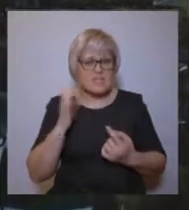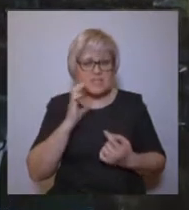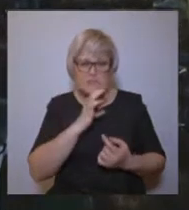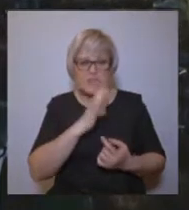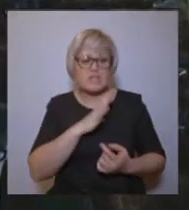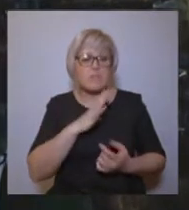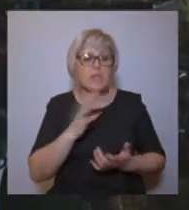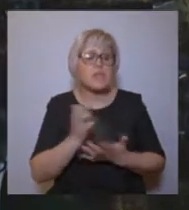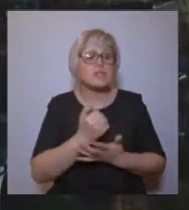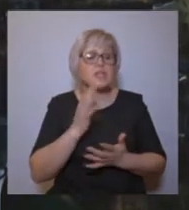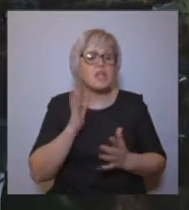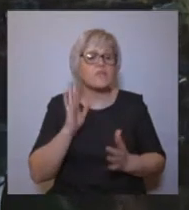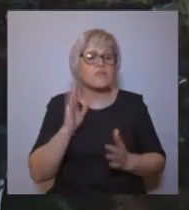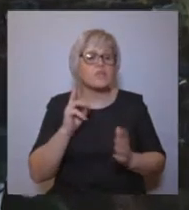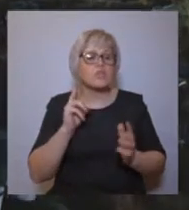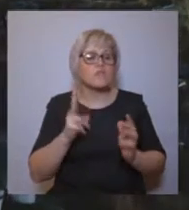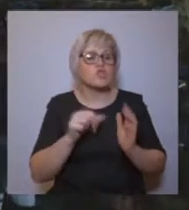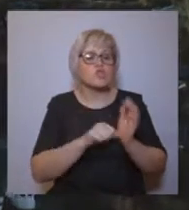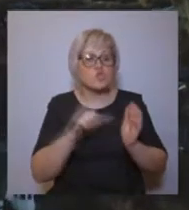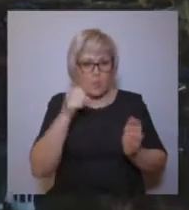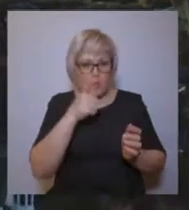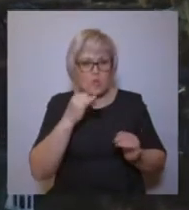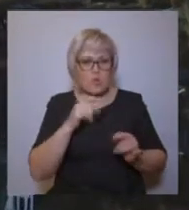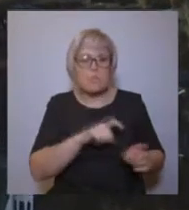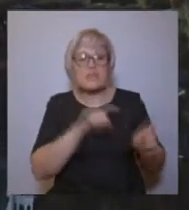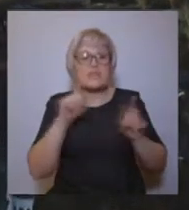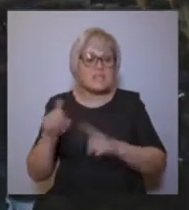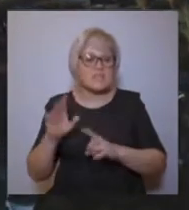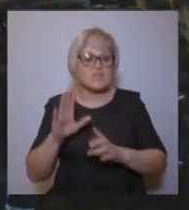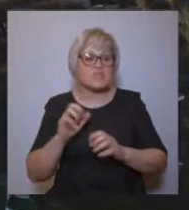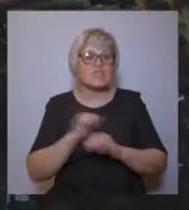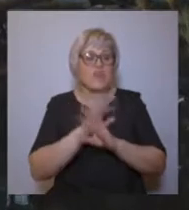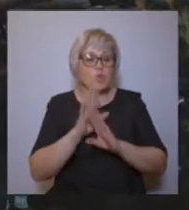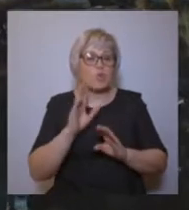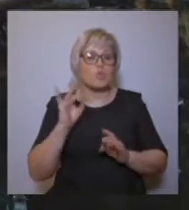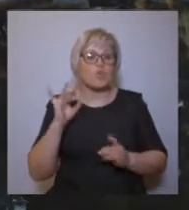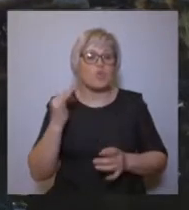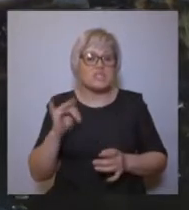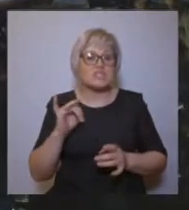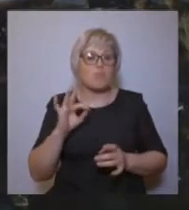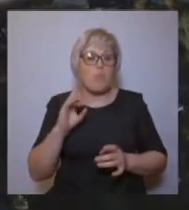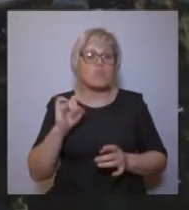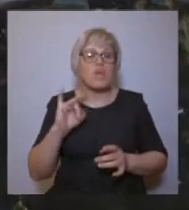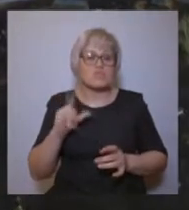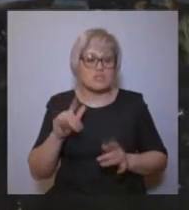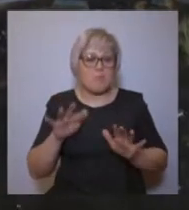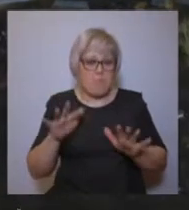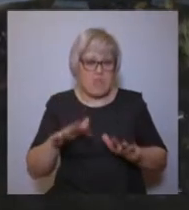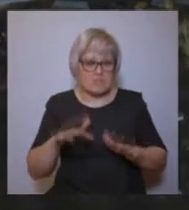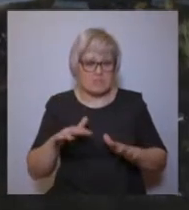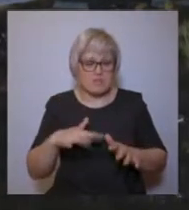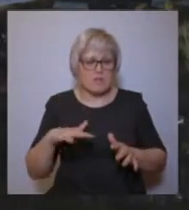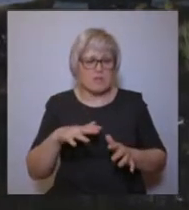найдены у левой колонны Георгиевско-Вознесенского храма города Тюмени 25 июля 2006 года. А 21